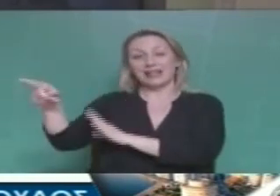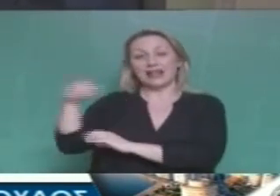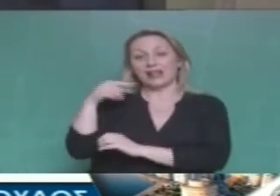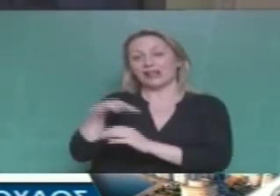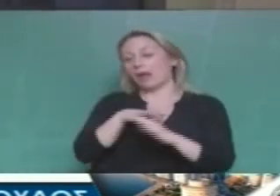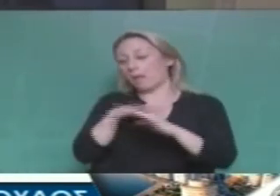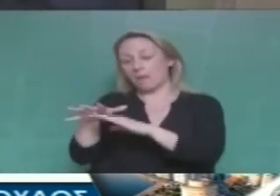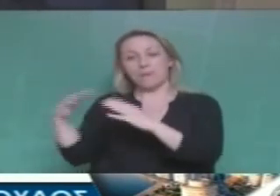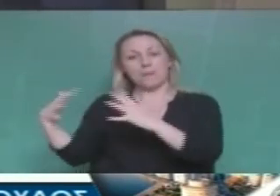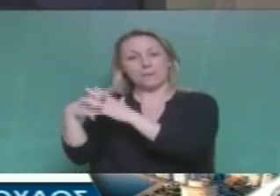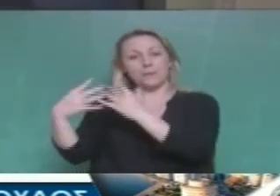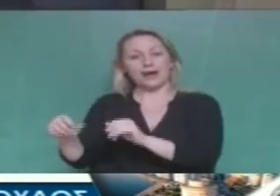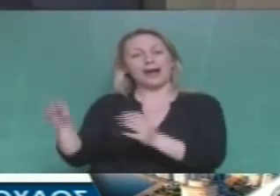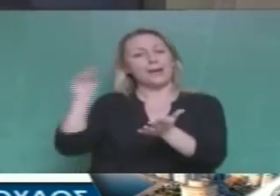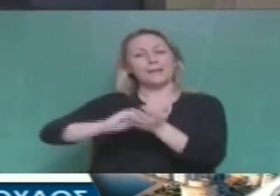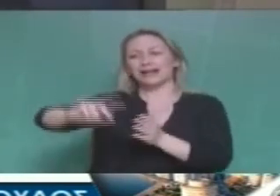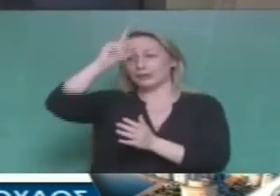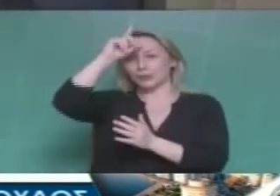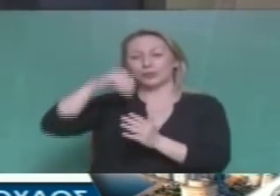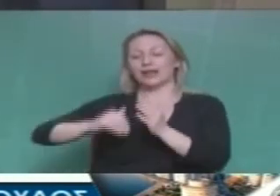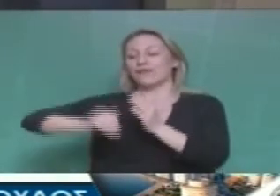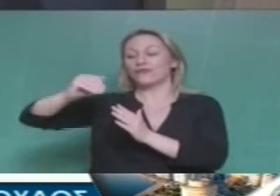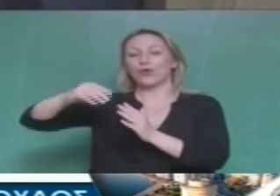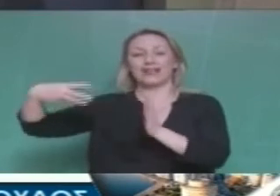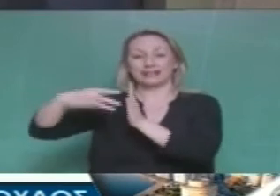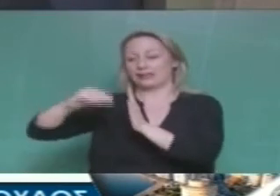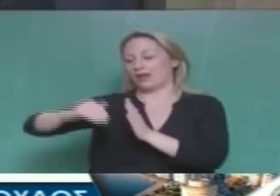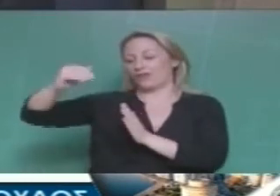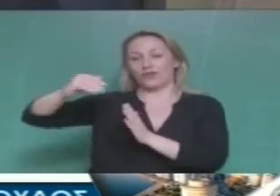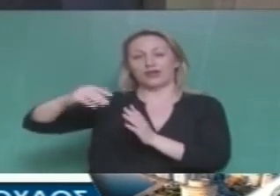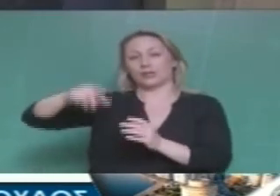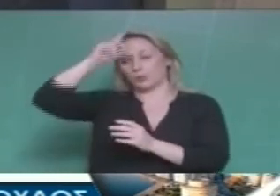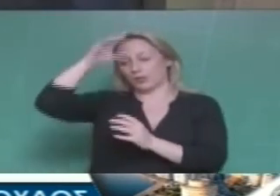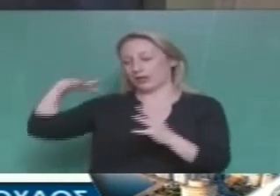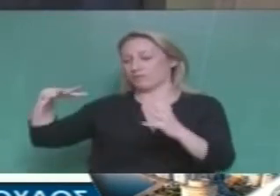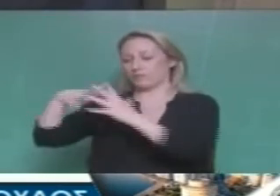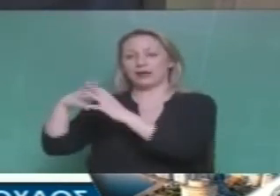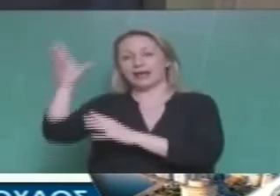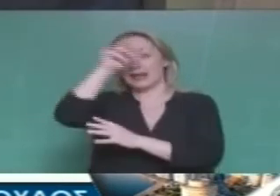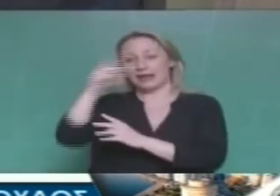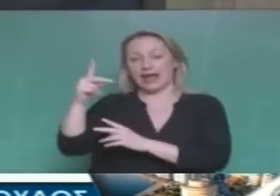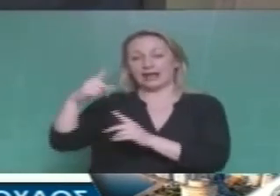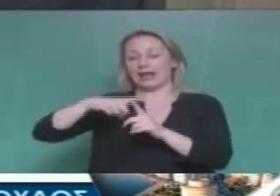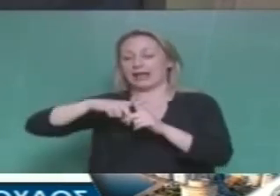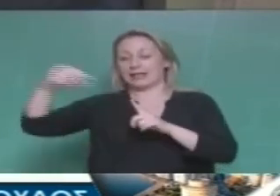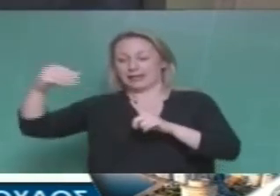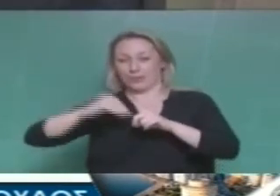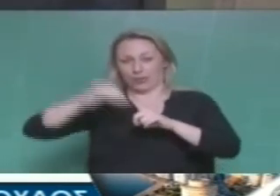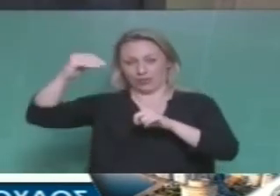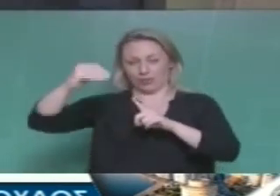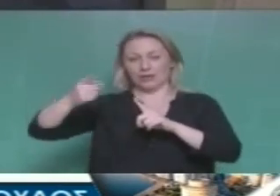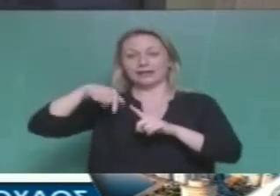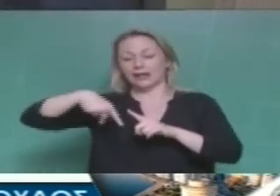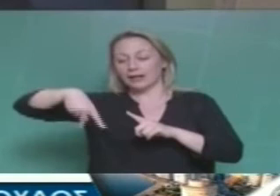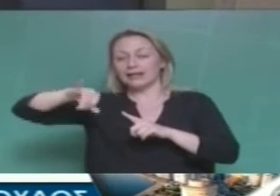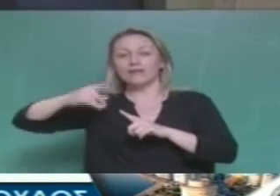εξελίσσεται μία ακόμα τουρκική κατοχή στη βόρεια περιοχή αυτής της χώρας όπως και στο Ιράκ, στην Κύπρο και ετοιμάζεται και στη